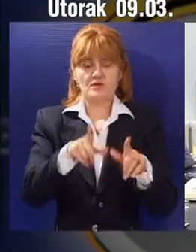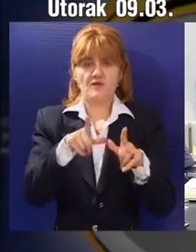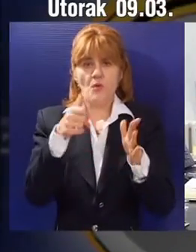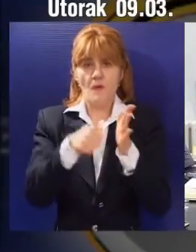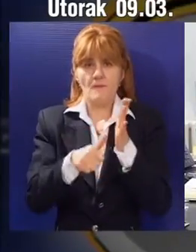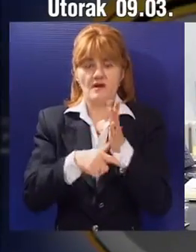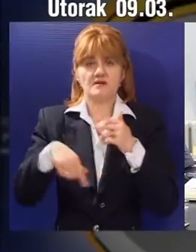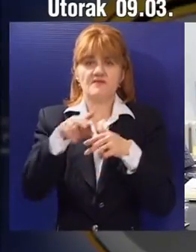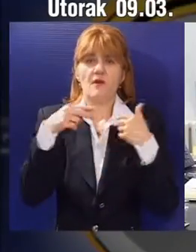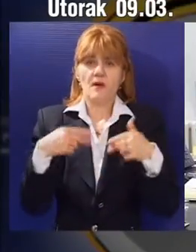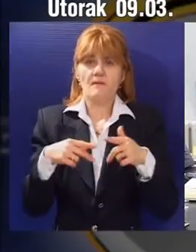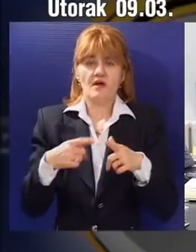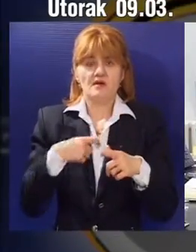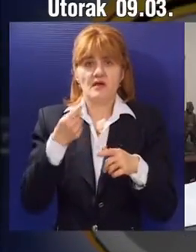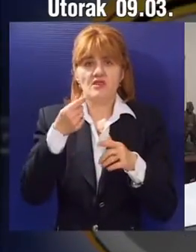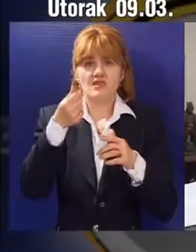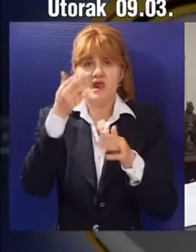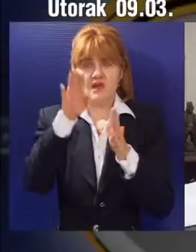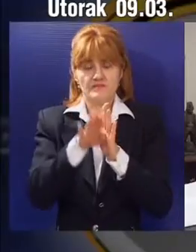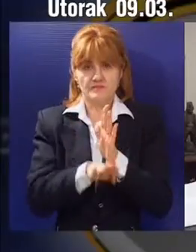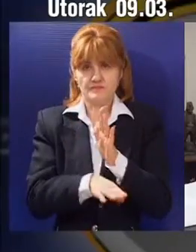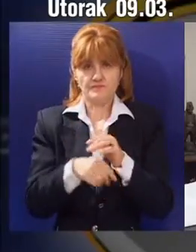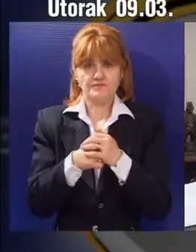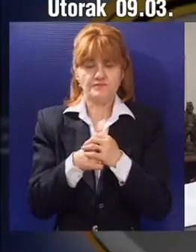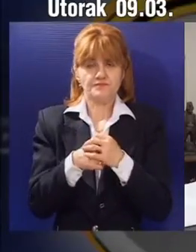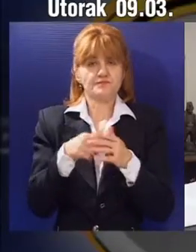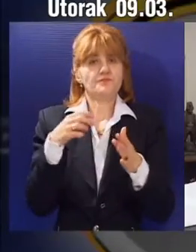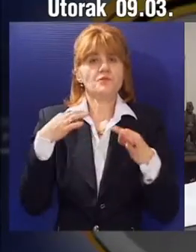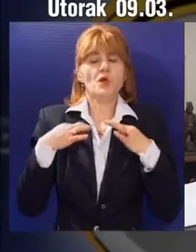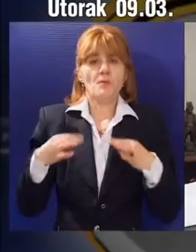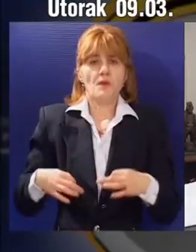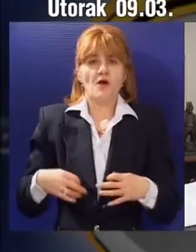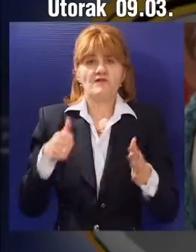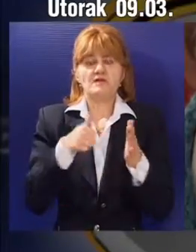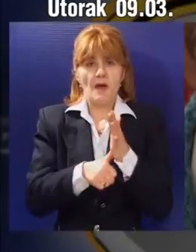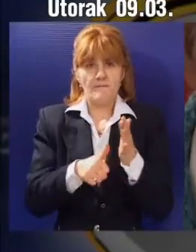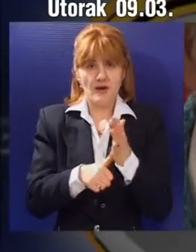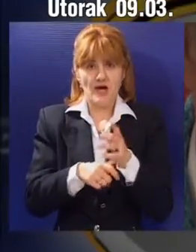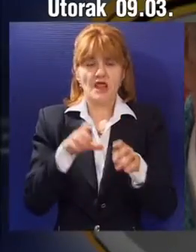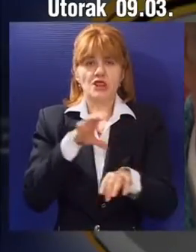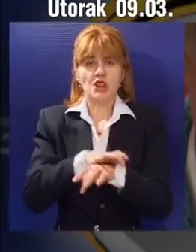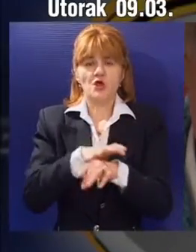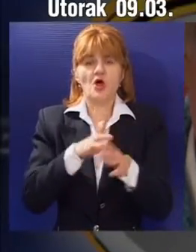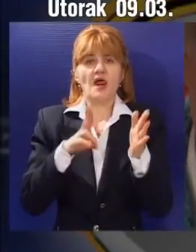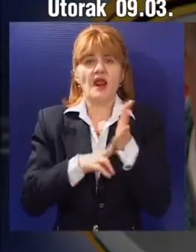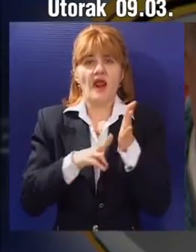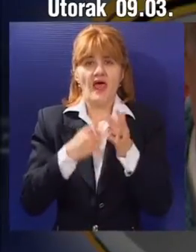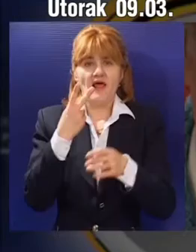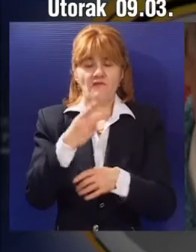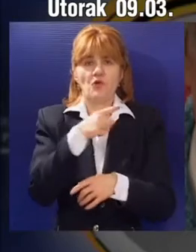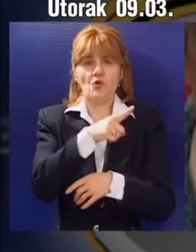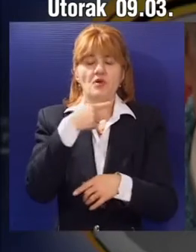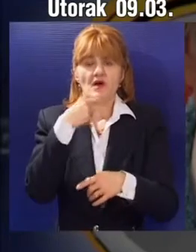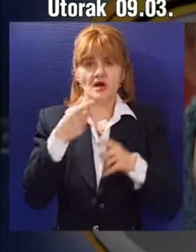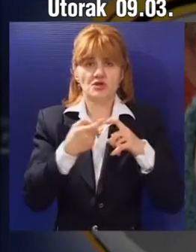potrošnju će hteti da to bude stabilno. I profesor bankarstva na ekonomskom fakultetu dr. Nenad Vunjak dinarsku štednju dovodi